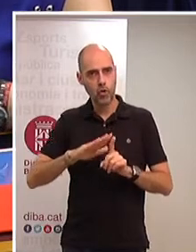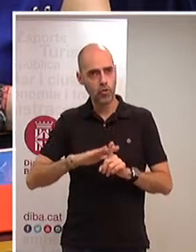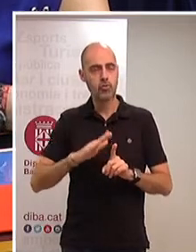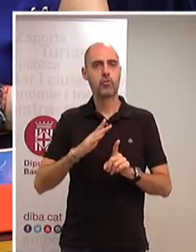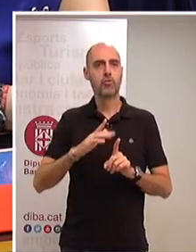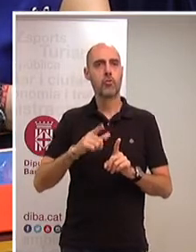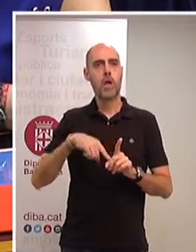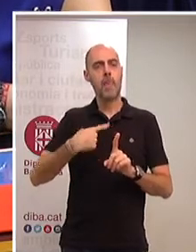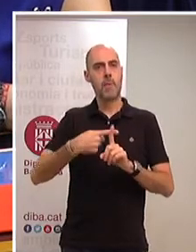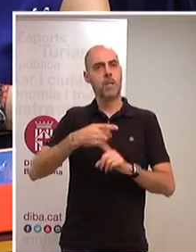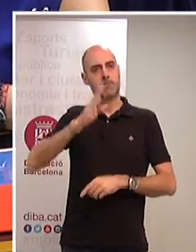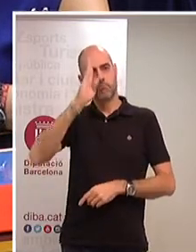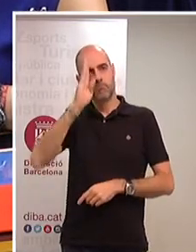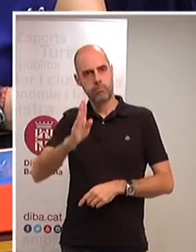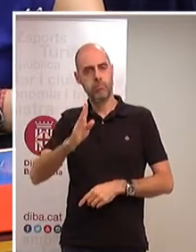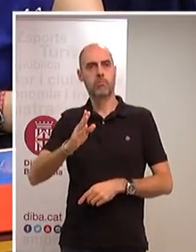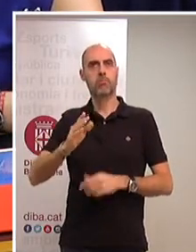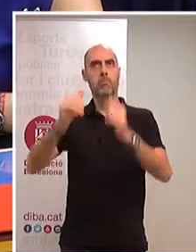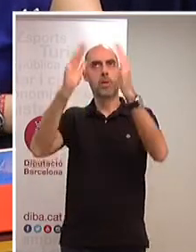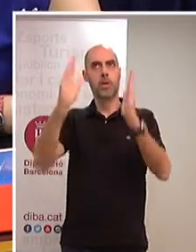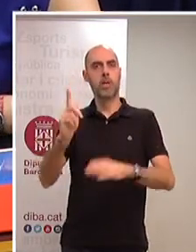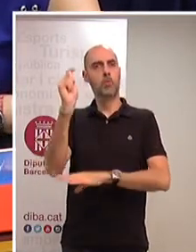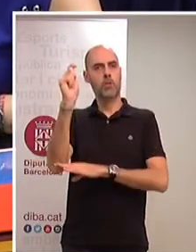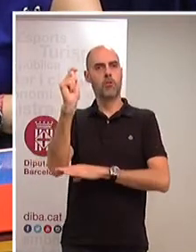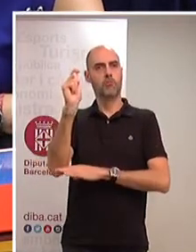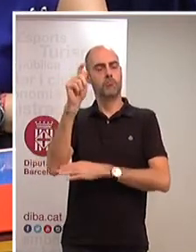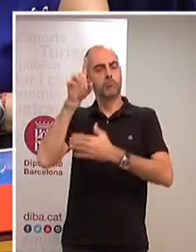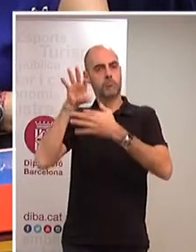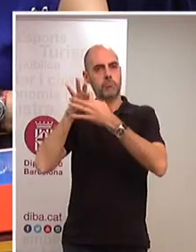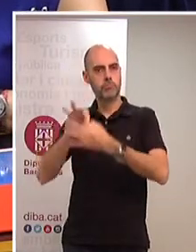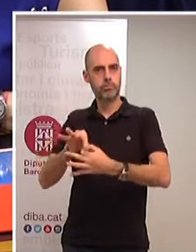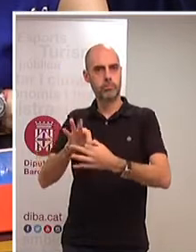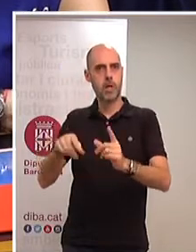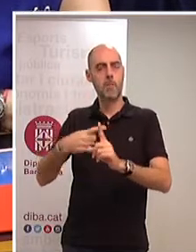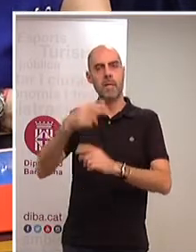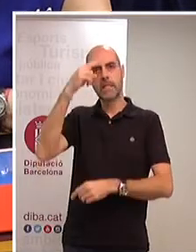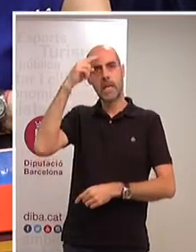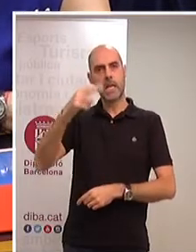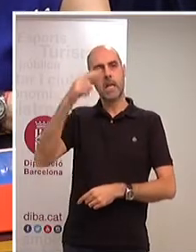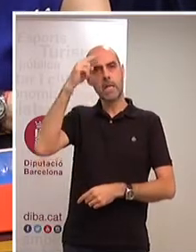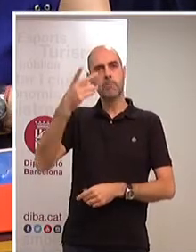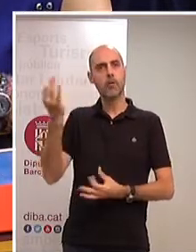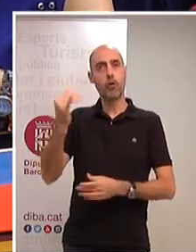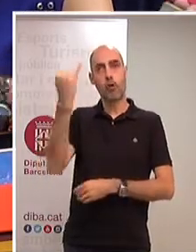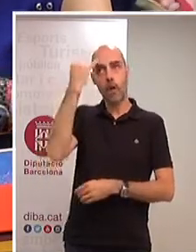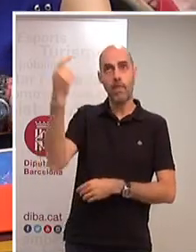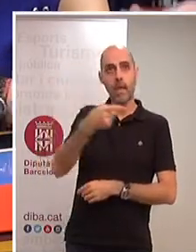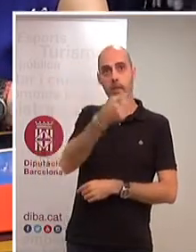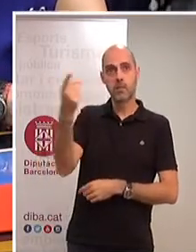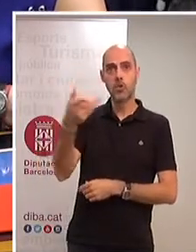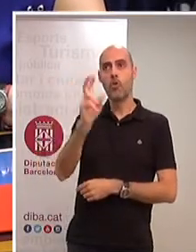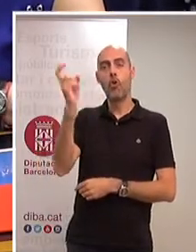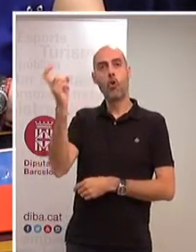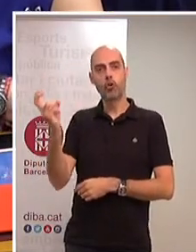lleialtat institucional, amb aquesta institució i el respecte per les idees de les altres